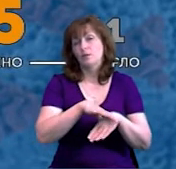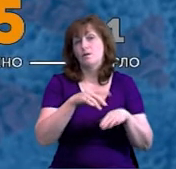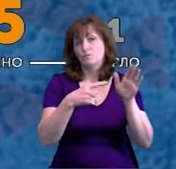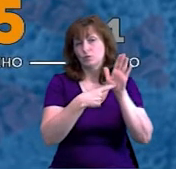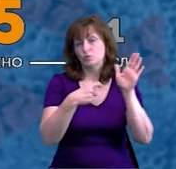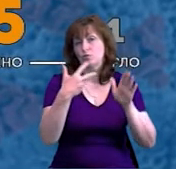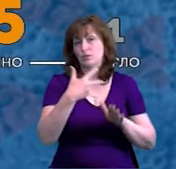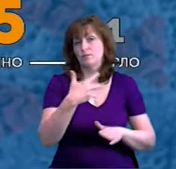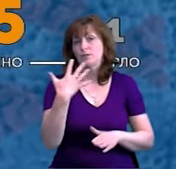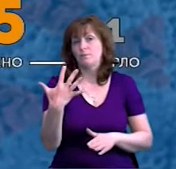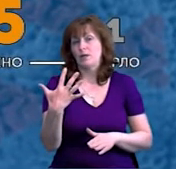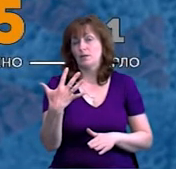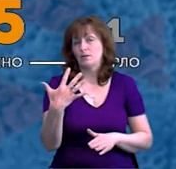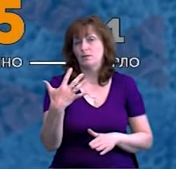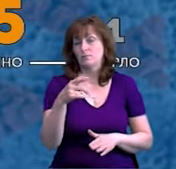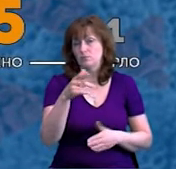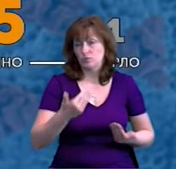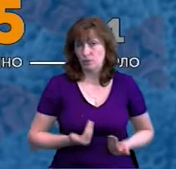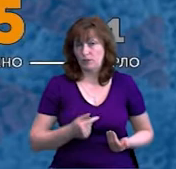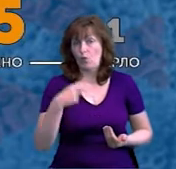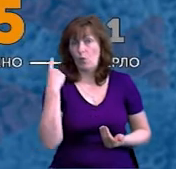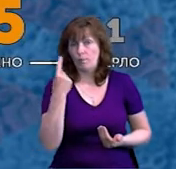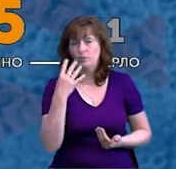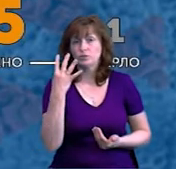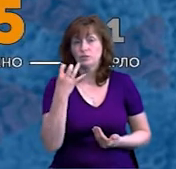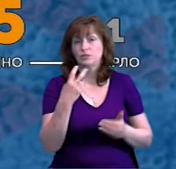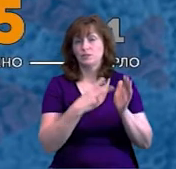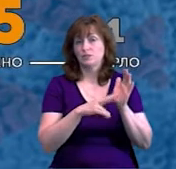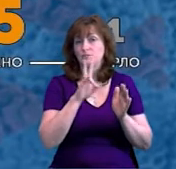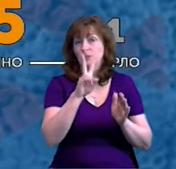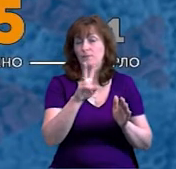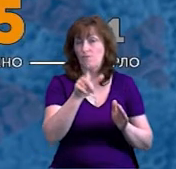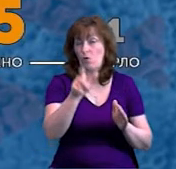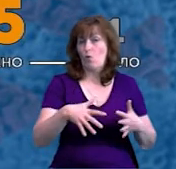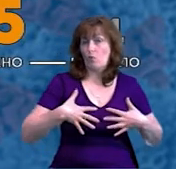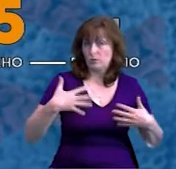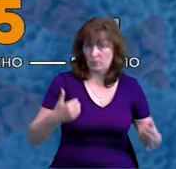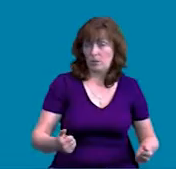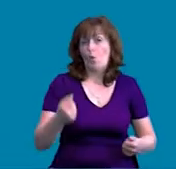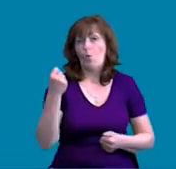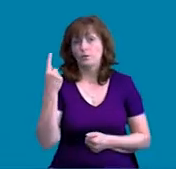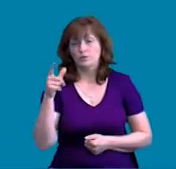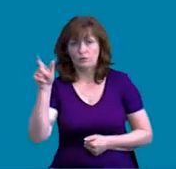635 жителів області. 482 пацієнти одужали, 11-ро померли.